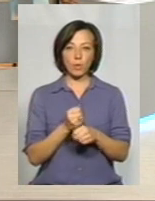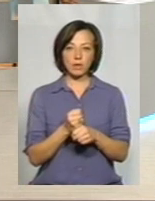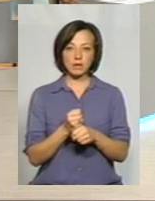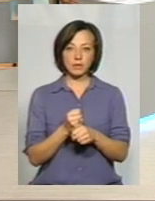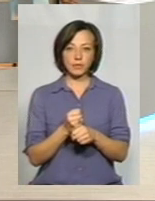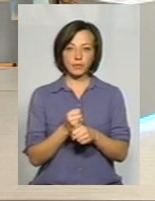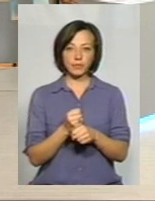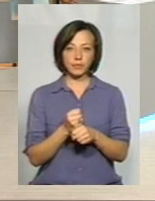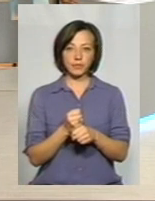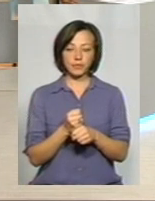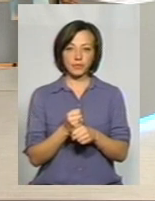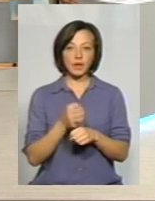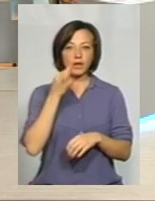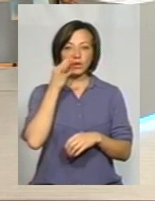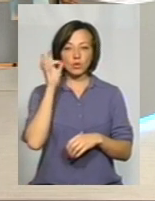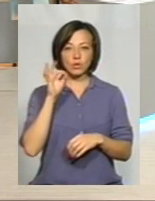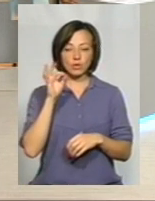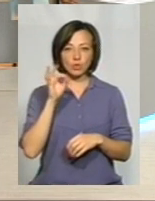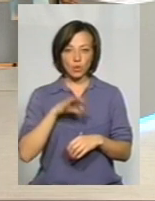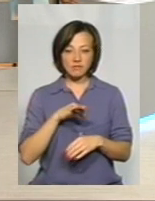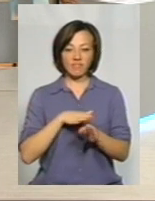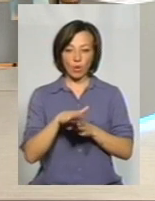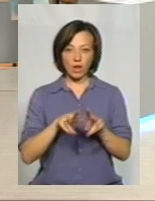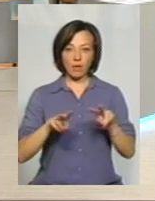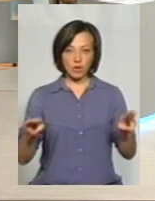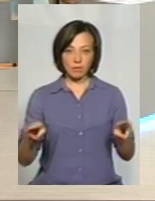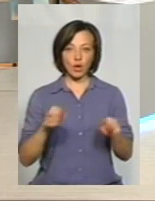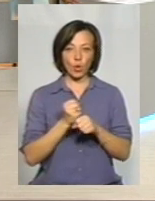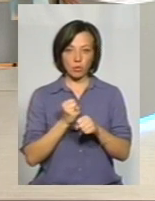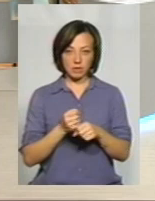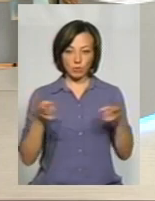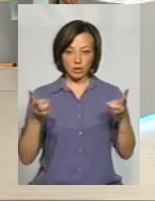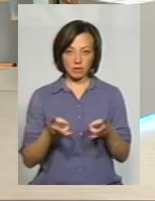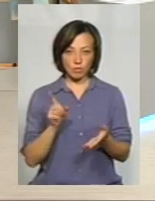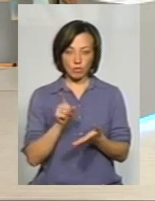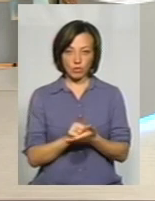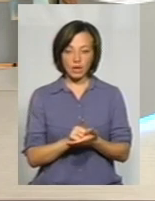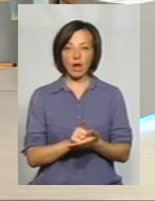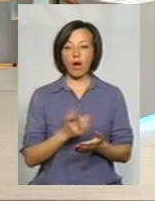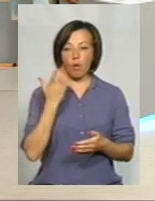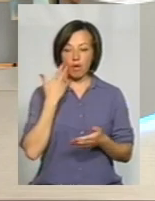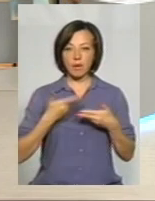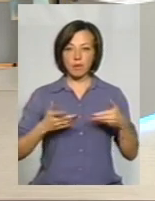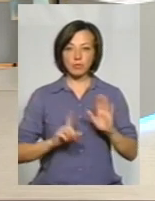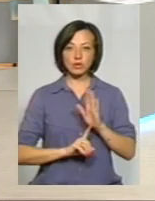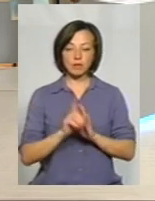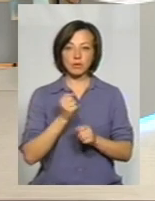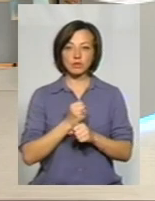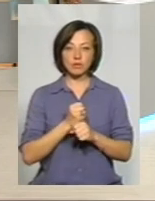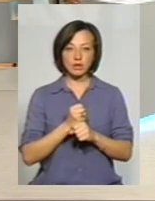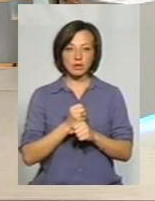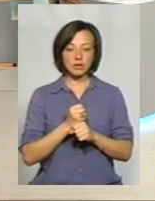і тому, коли ми розпочали працювати і коли взагалі